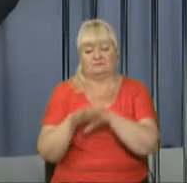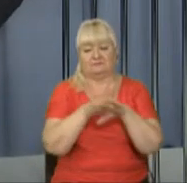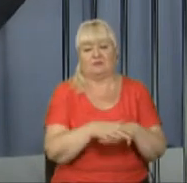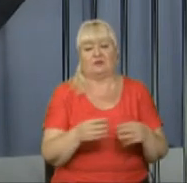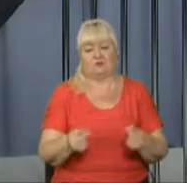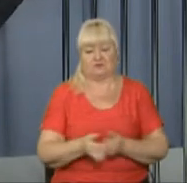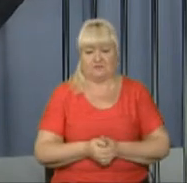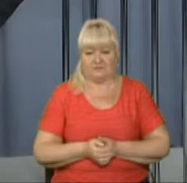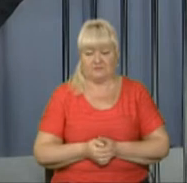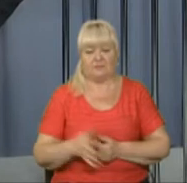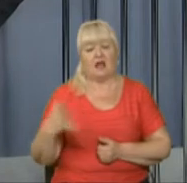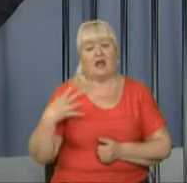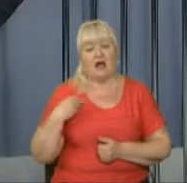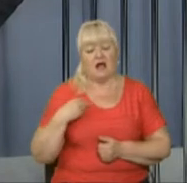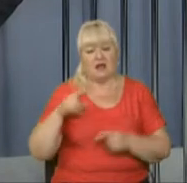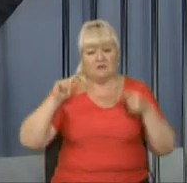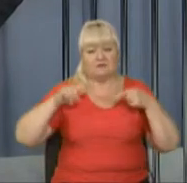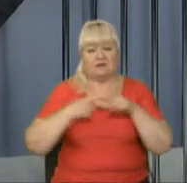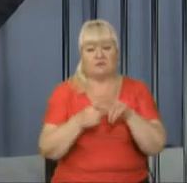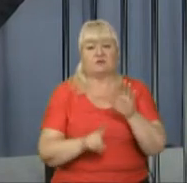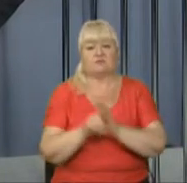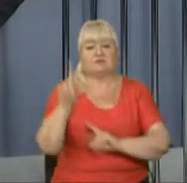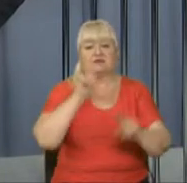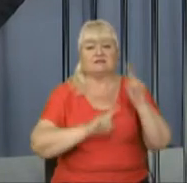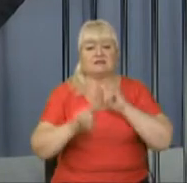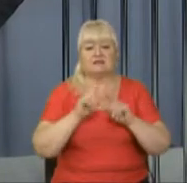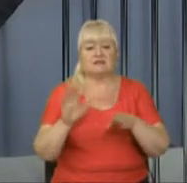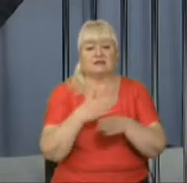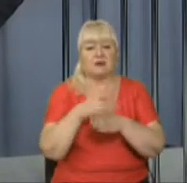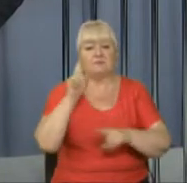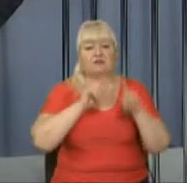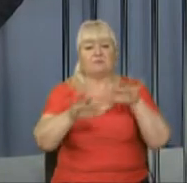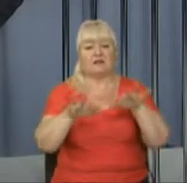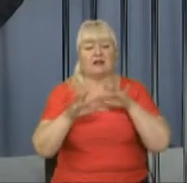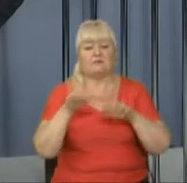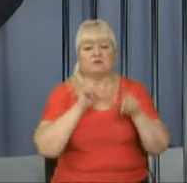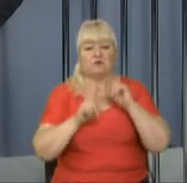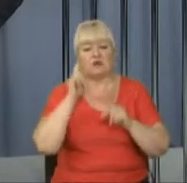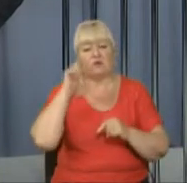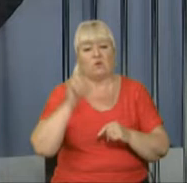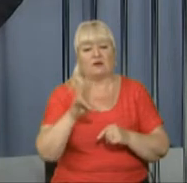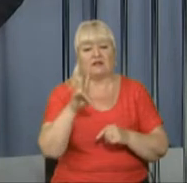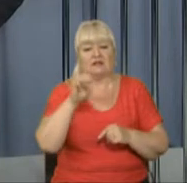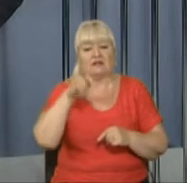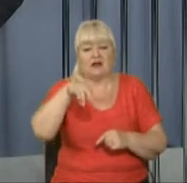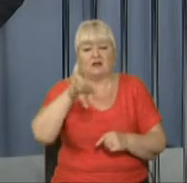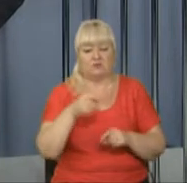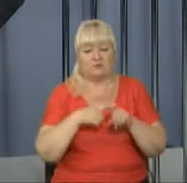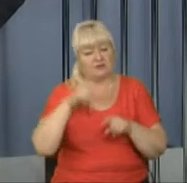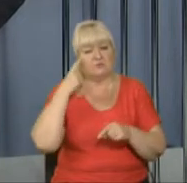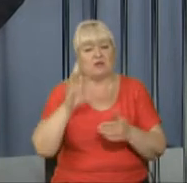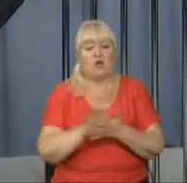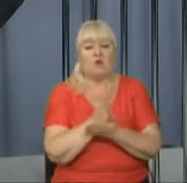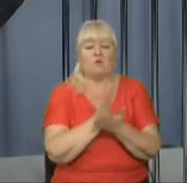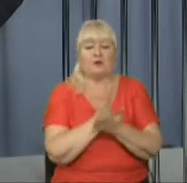А у Львівській політехніці розпочалось засідання міжпарламентської ради Україна-НАТО. Про це повідомляють у